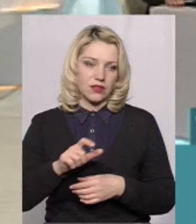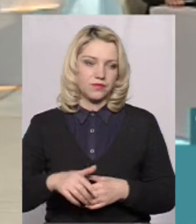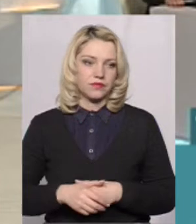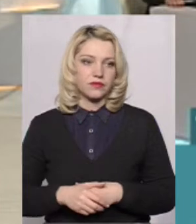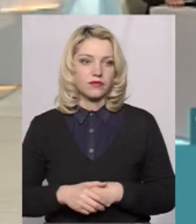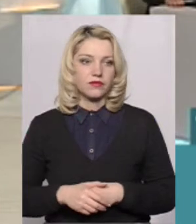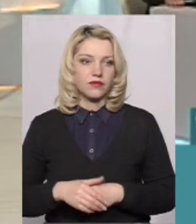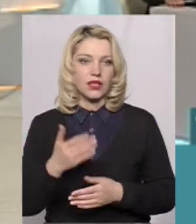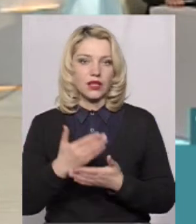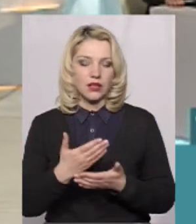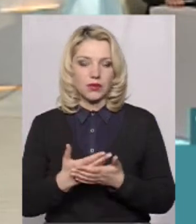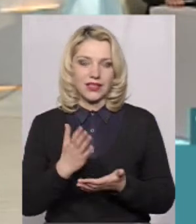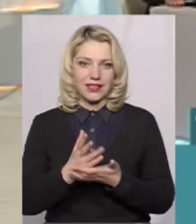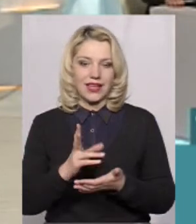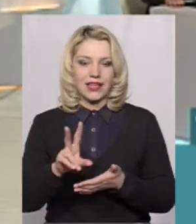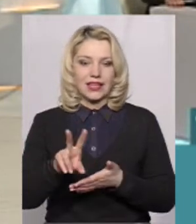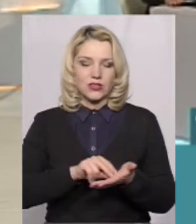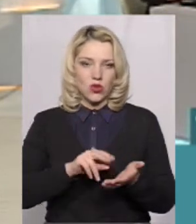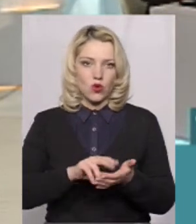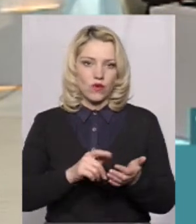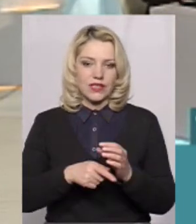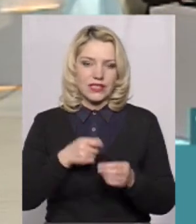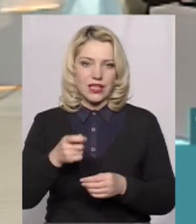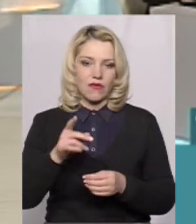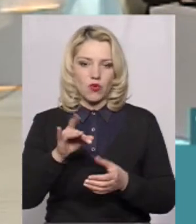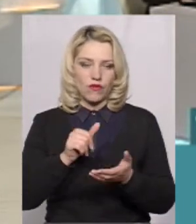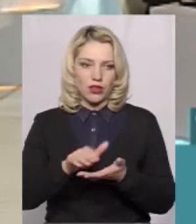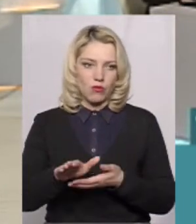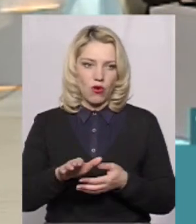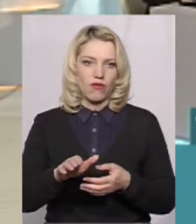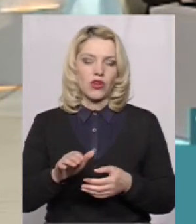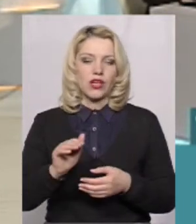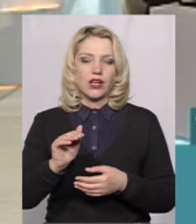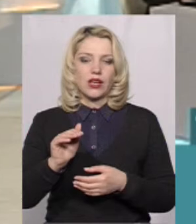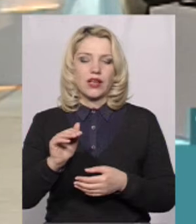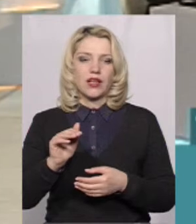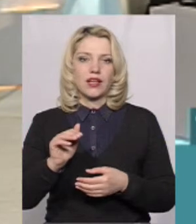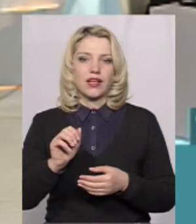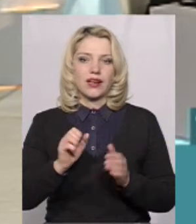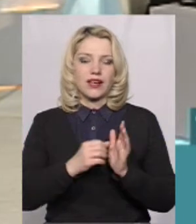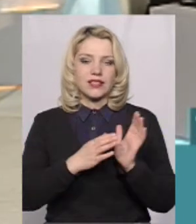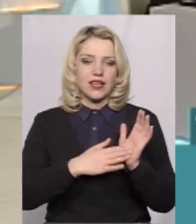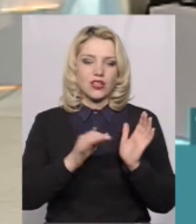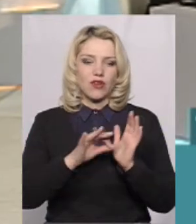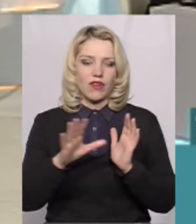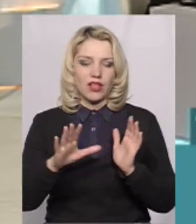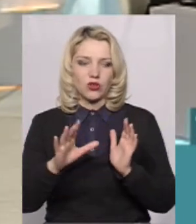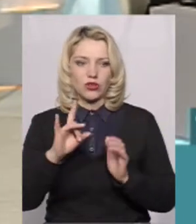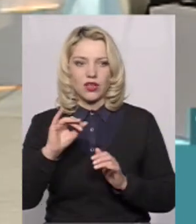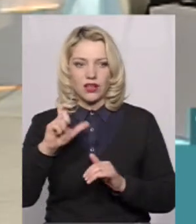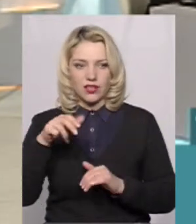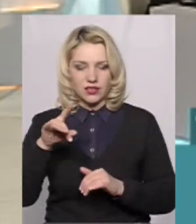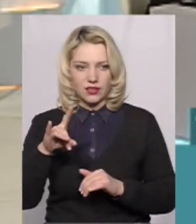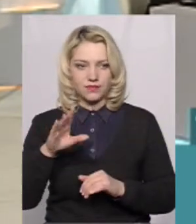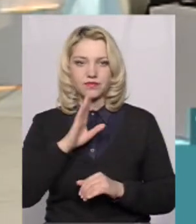наприклад, навіть іксерокопію заяви написала, що про відмову від реєстрації дитини в електронному реєстрі дітей дошкільного віку. Вона